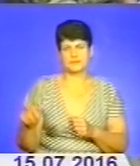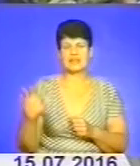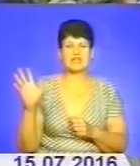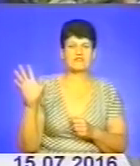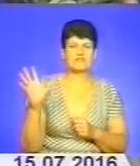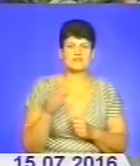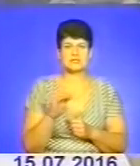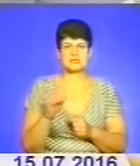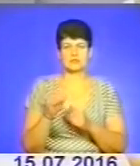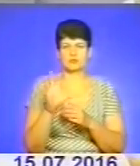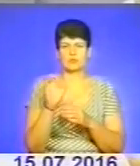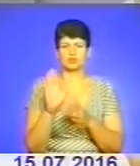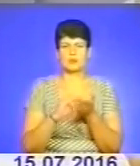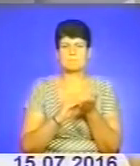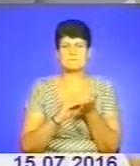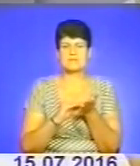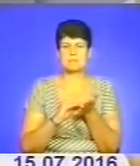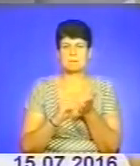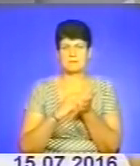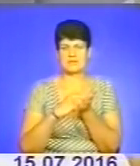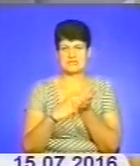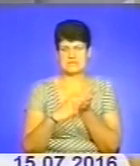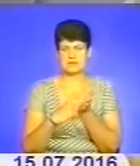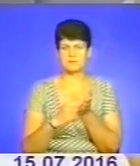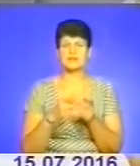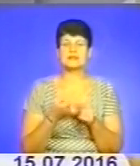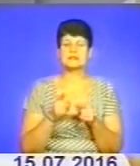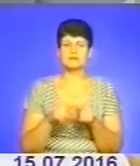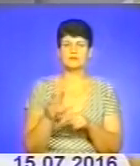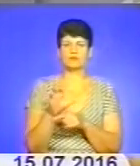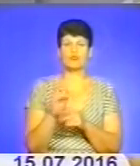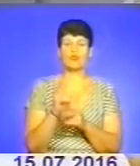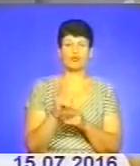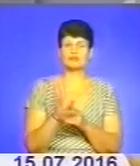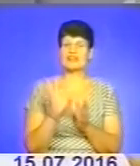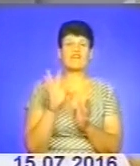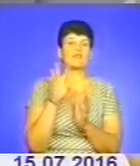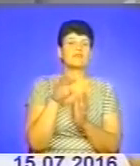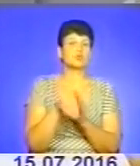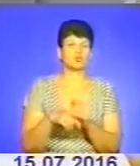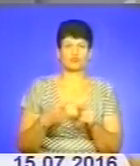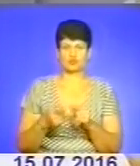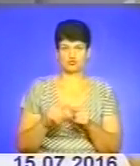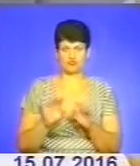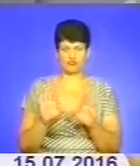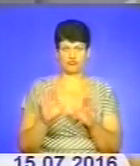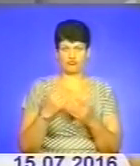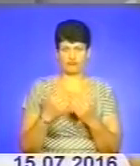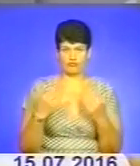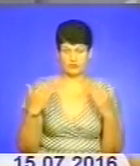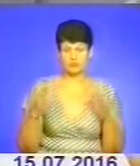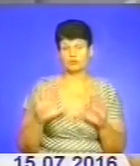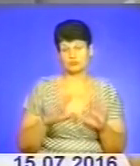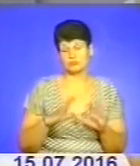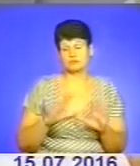будуть підписані. Більш того, навіть якщо знімки якоїсь людей не війдуть в цю виставку, якщо таке трапиться, то це таке